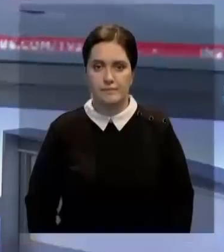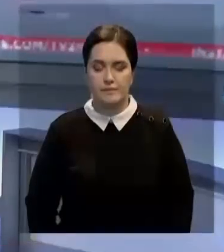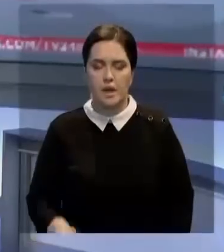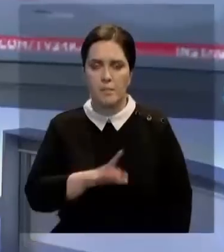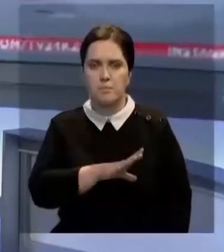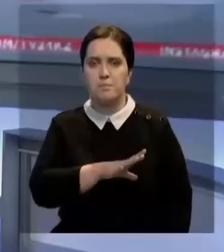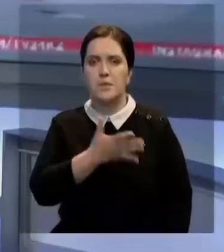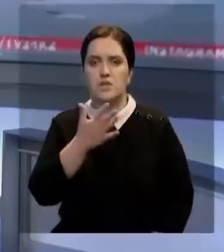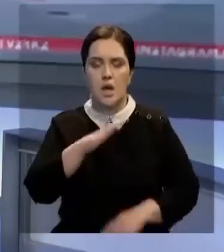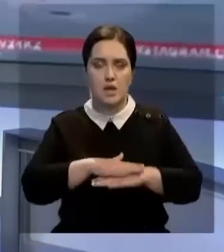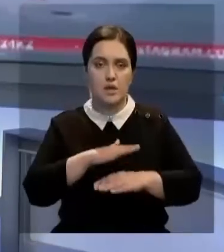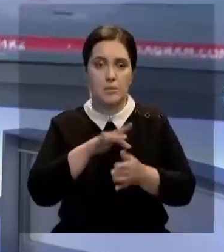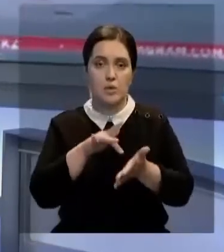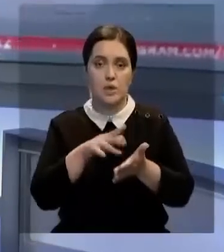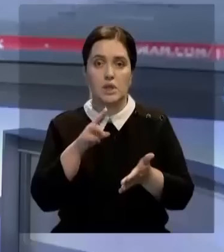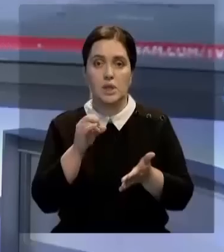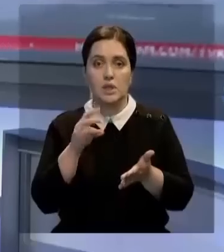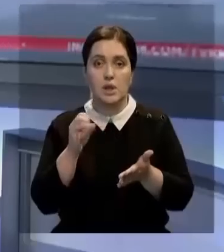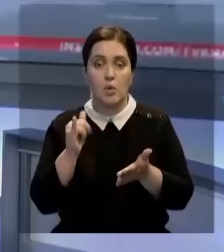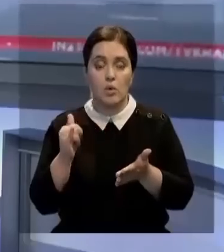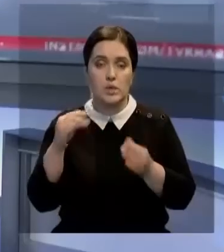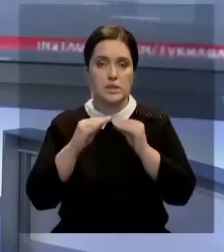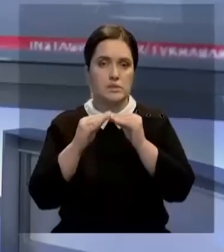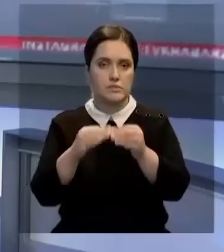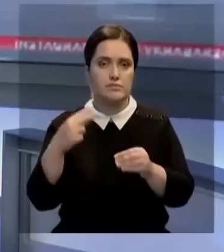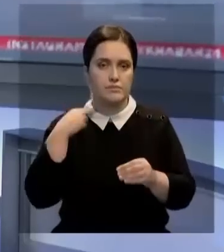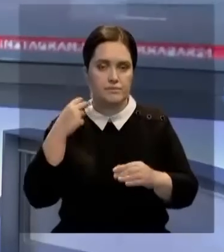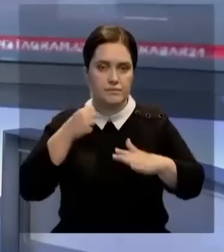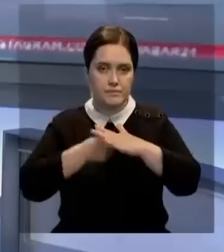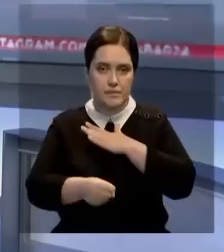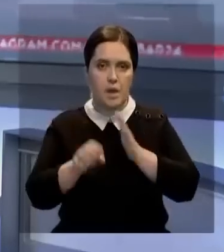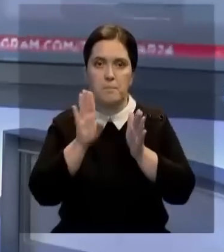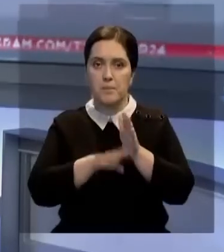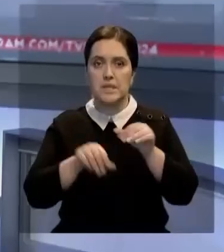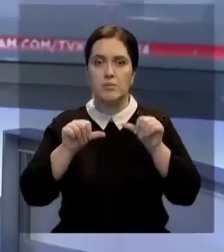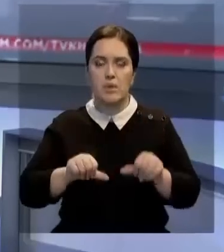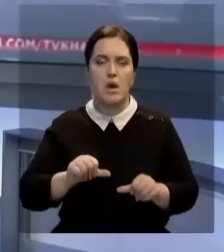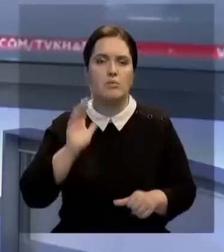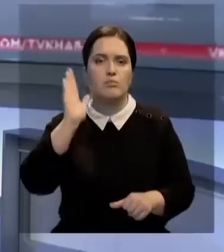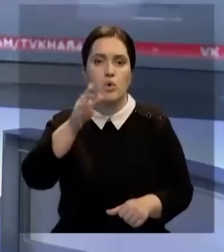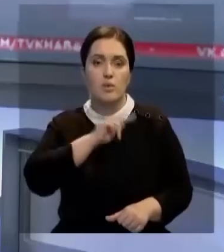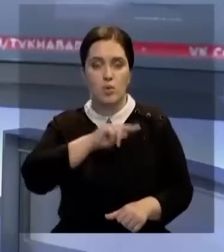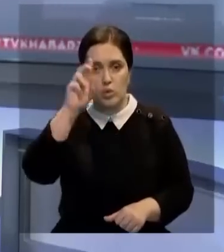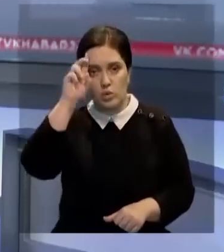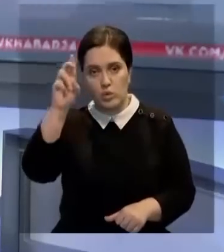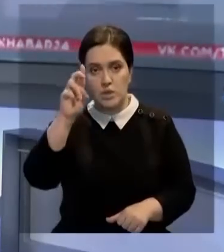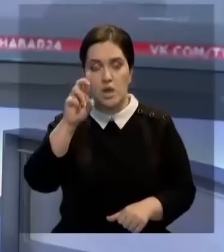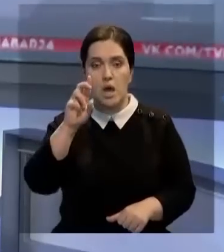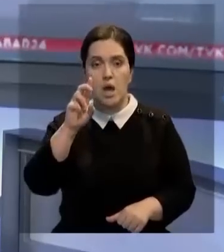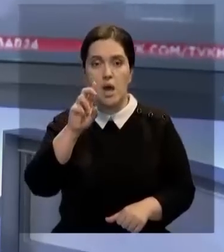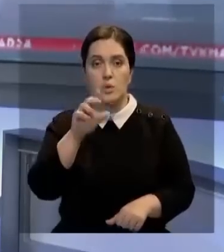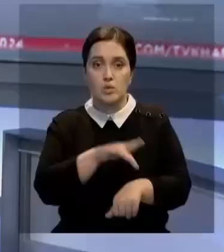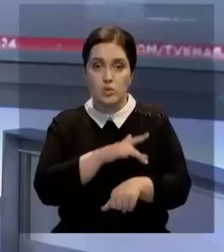Бывшего Акима города Кентау приговорили к 10 годам лишения свободы. Без права в последующем работать на госслужбе. Даурена